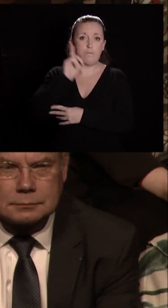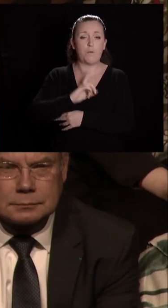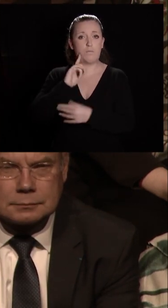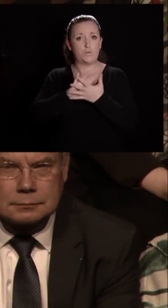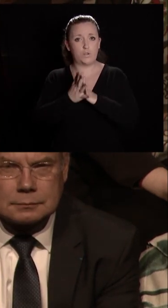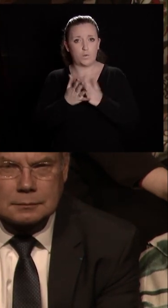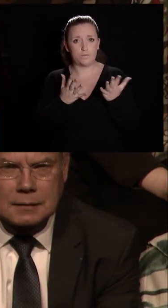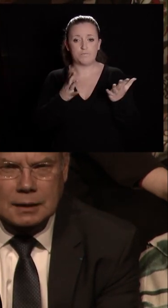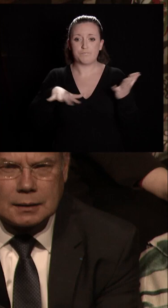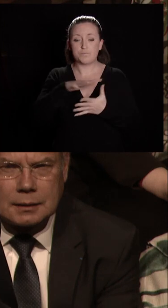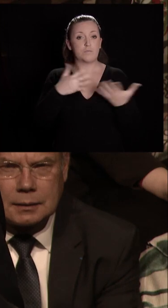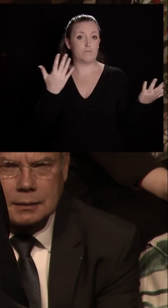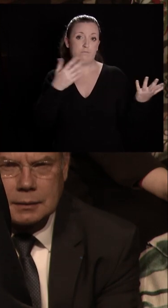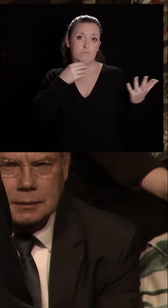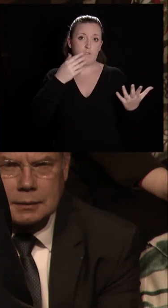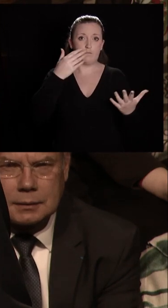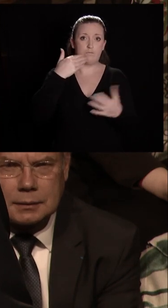simplement, je vous salue.